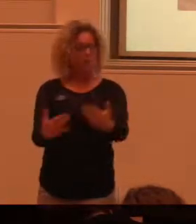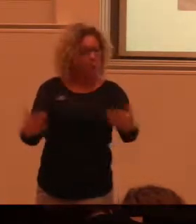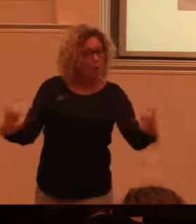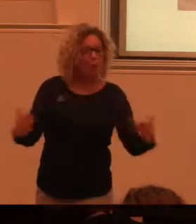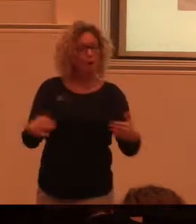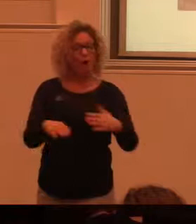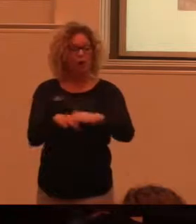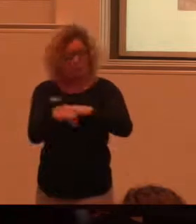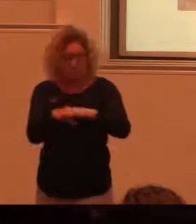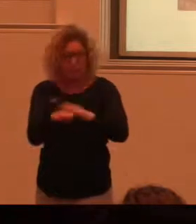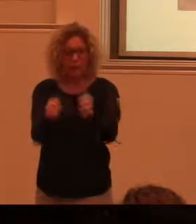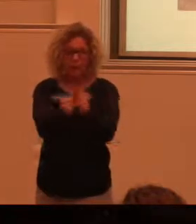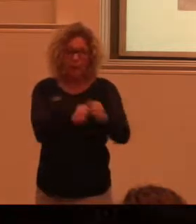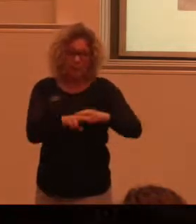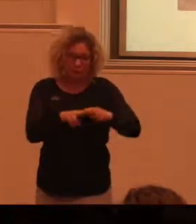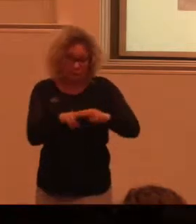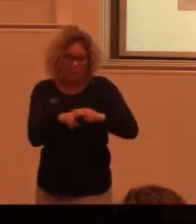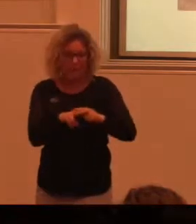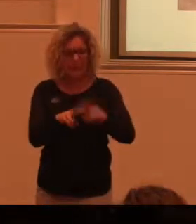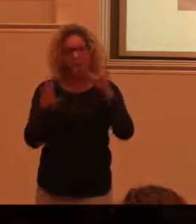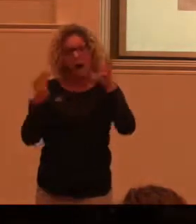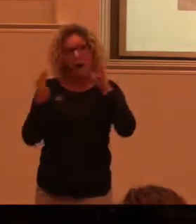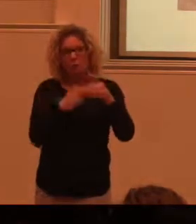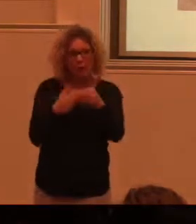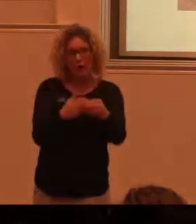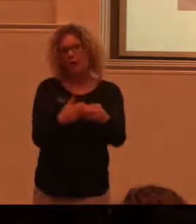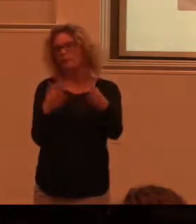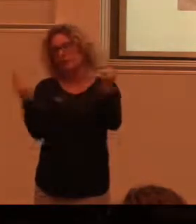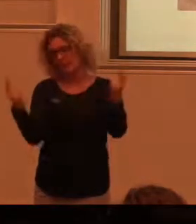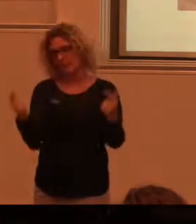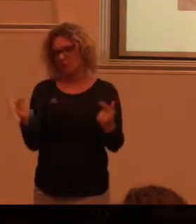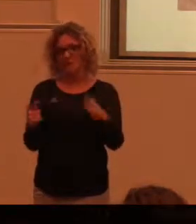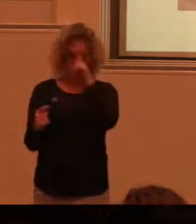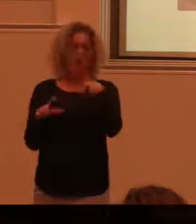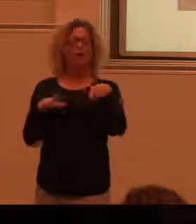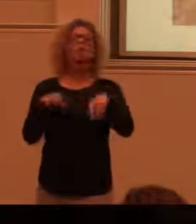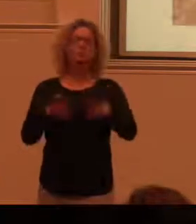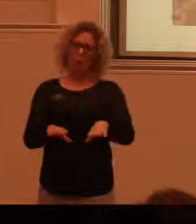montrar, taktila föremål, audioguider. Eller vad det nu kan vara för något.